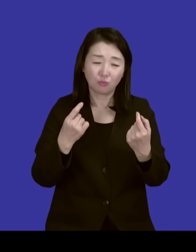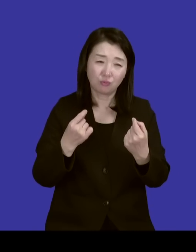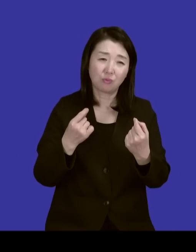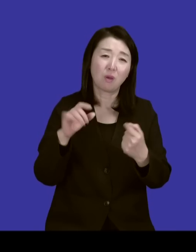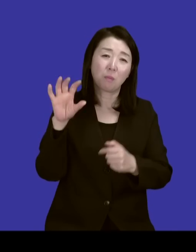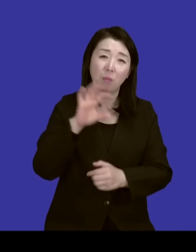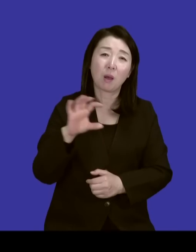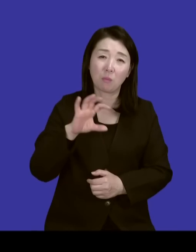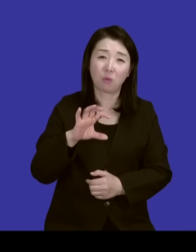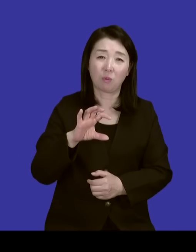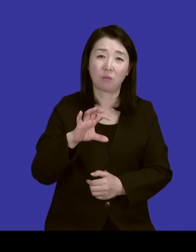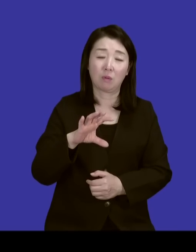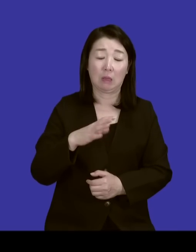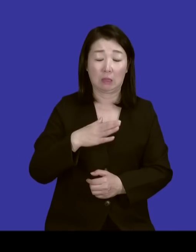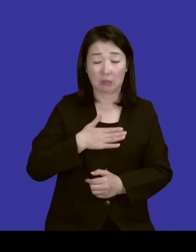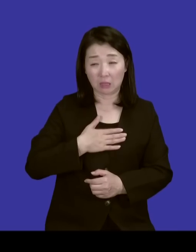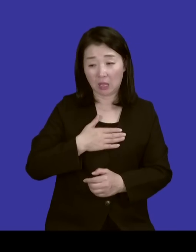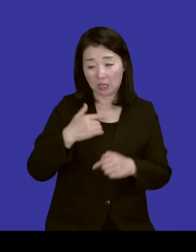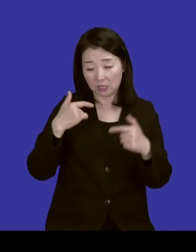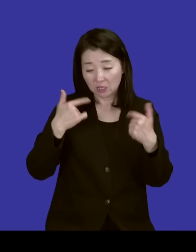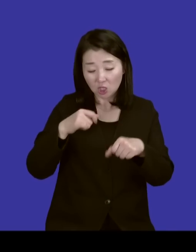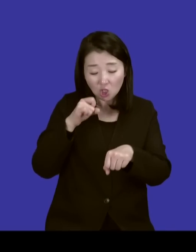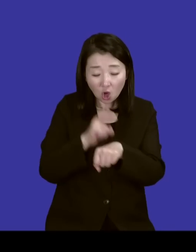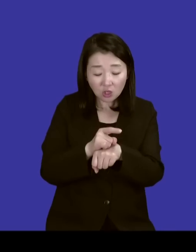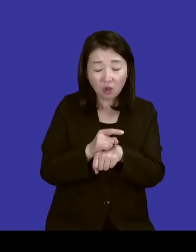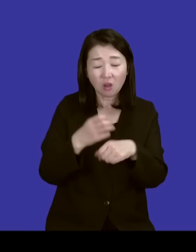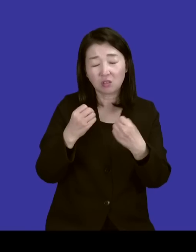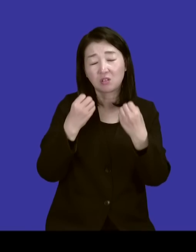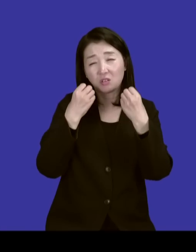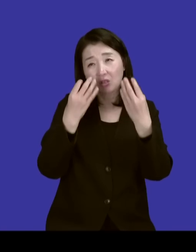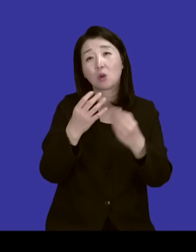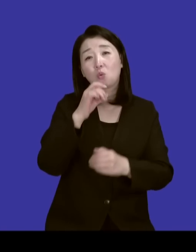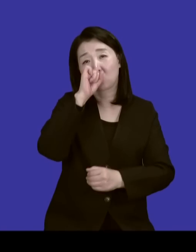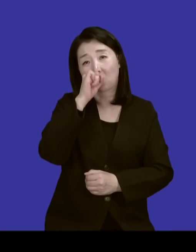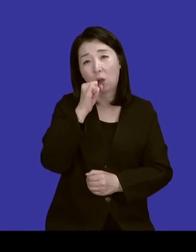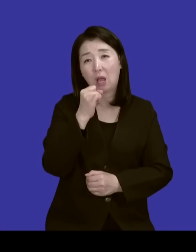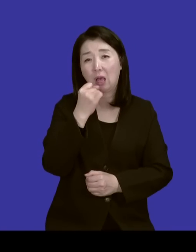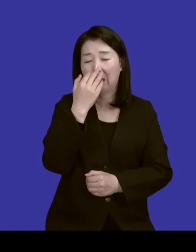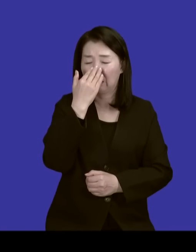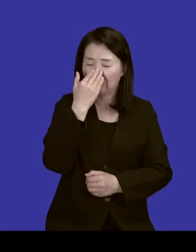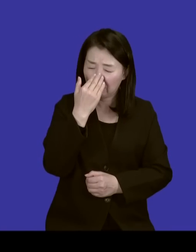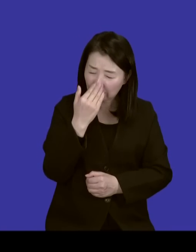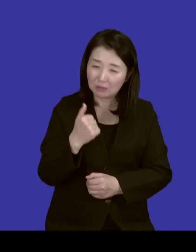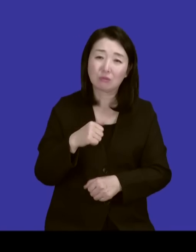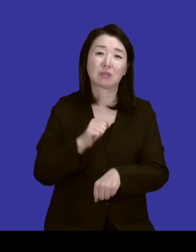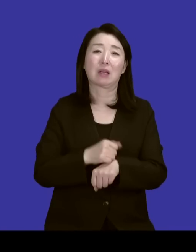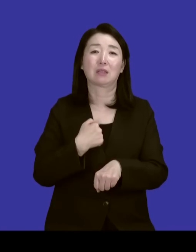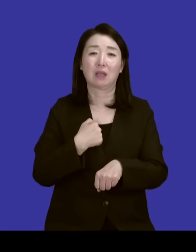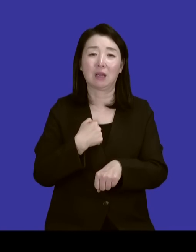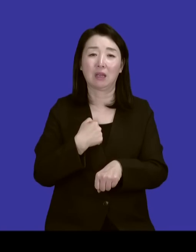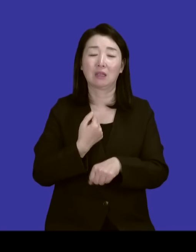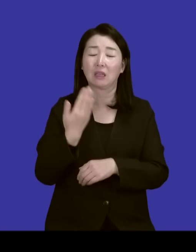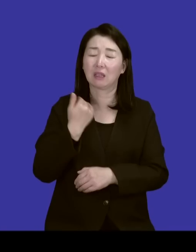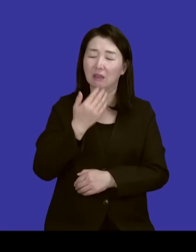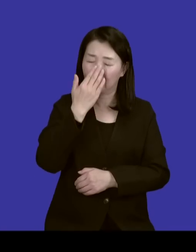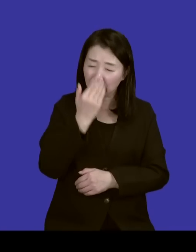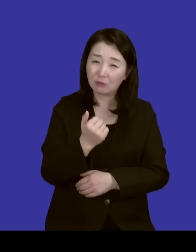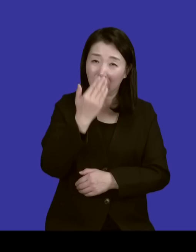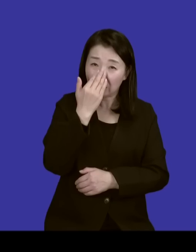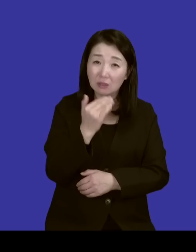새로운 거를 좋아하는 사람이에요. 실증을 자주 냈어요. 제가 옛날에 실증이란 말을 참 많이 했어요. 그래서